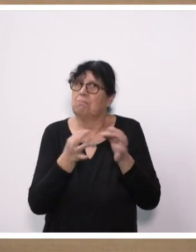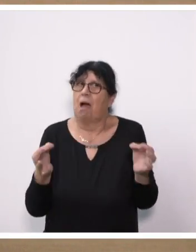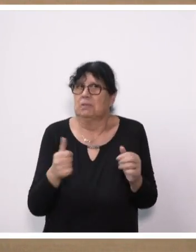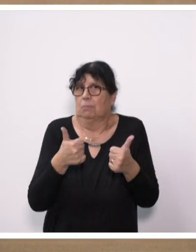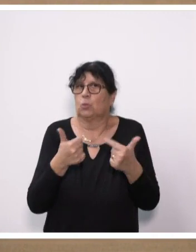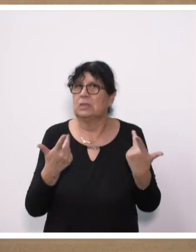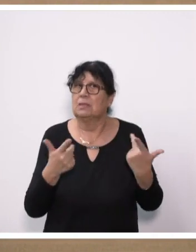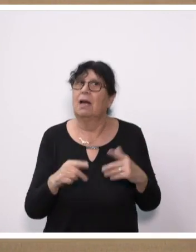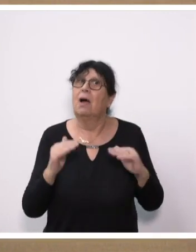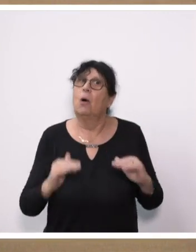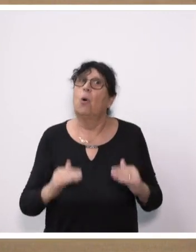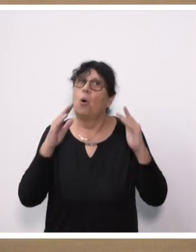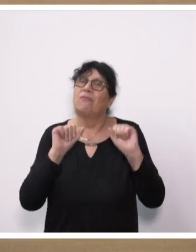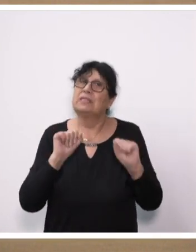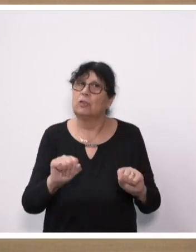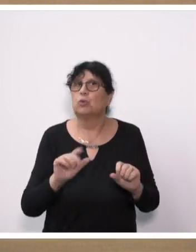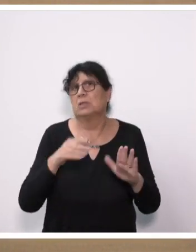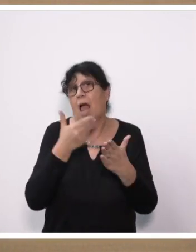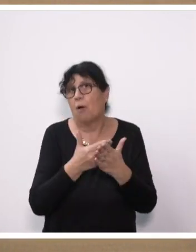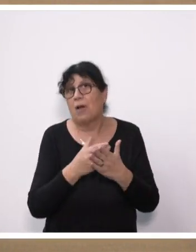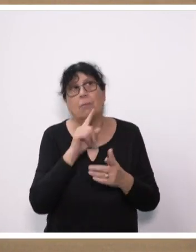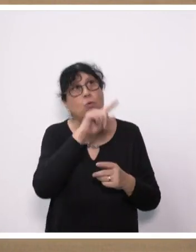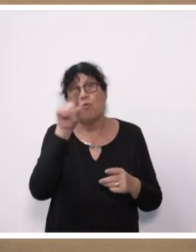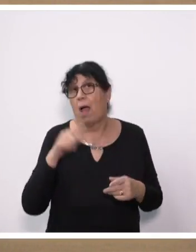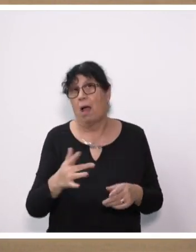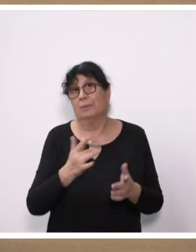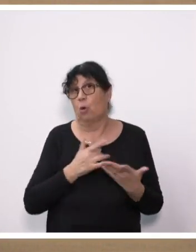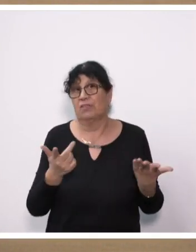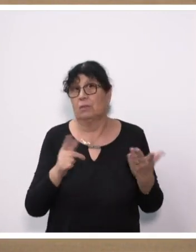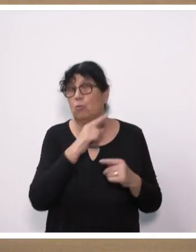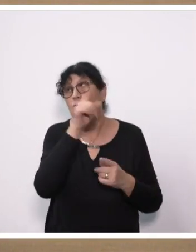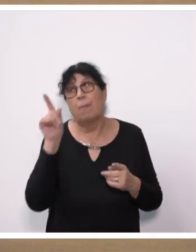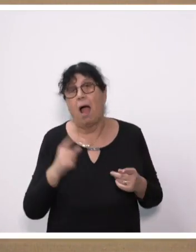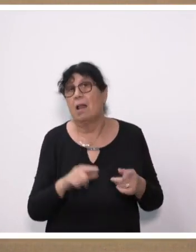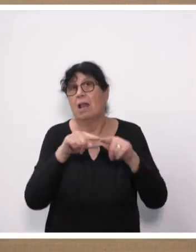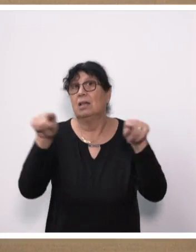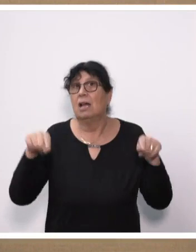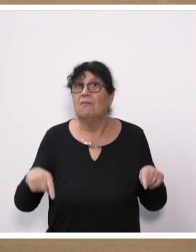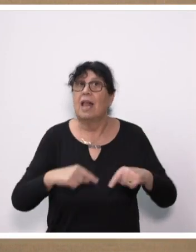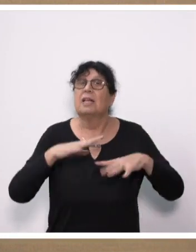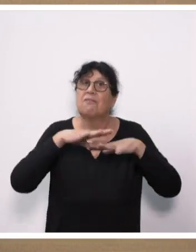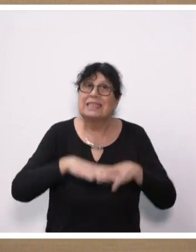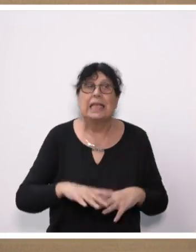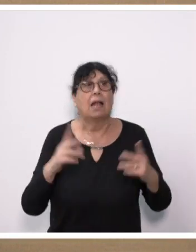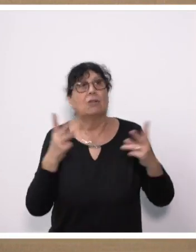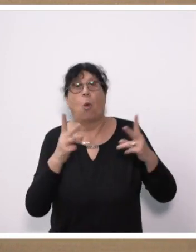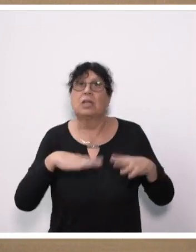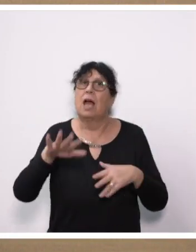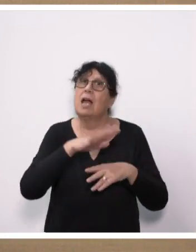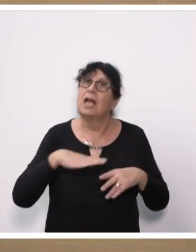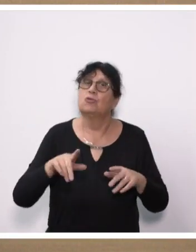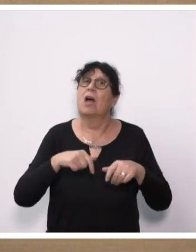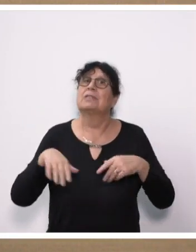Hochwasserschutz ist eine Aufgabe, die uns überall im Land betrifft. Denn überall, wo Flächen versiegelt oder Landschaftsgebiete verändert